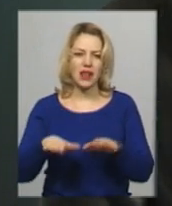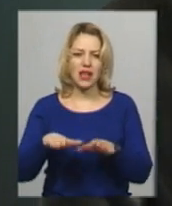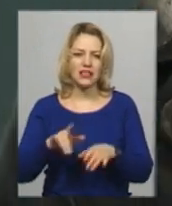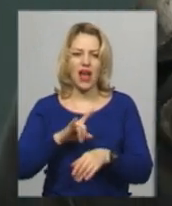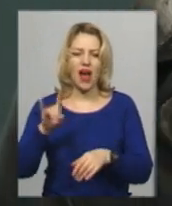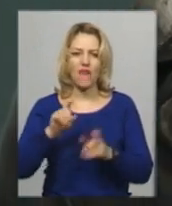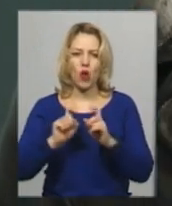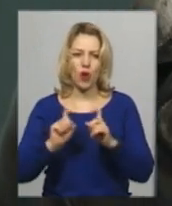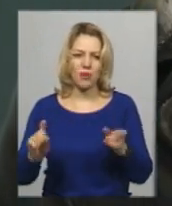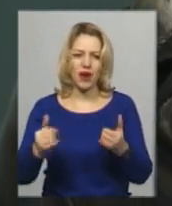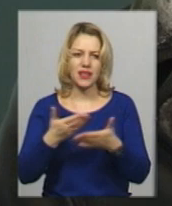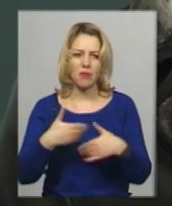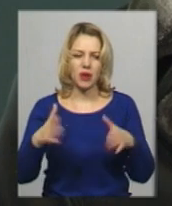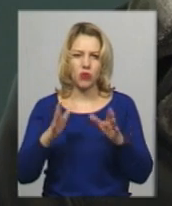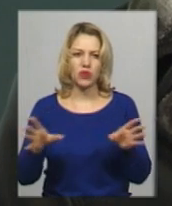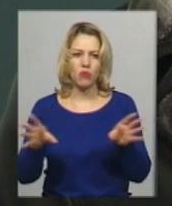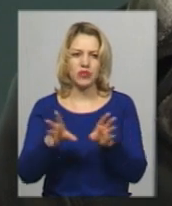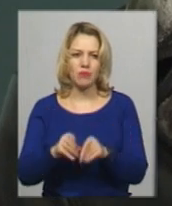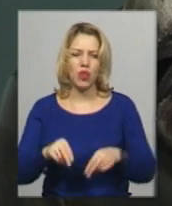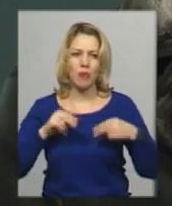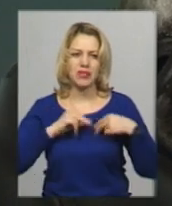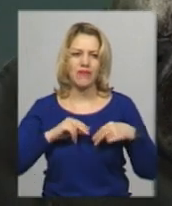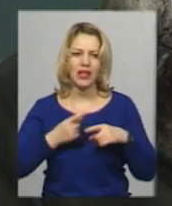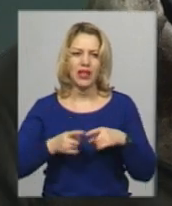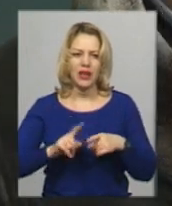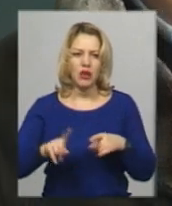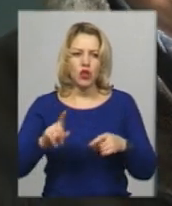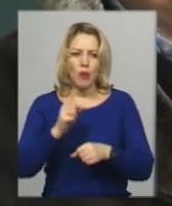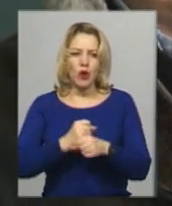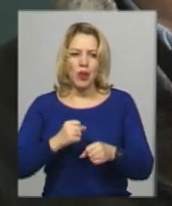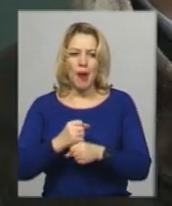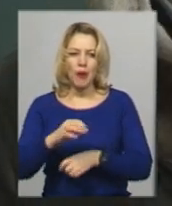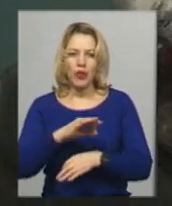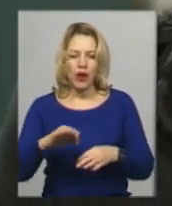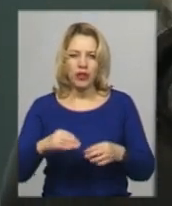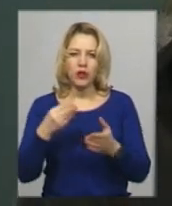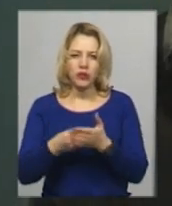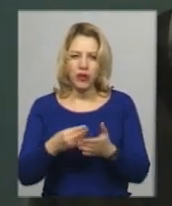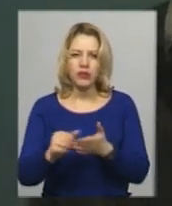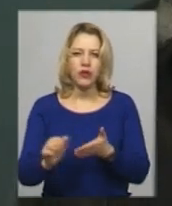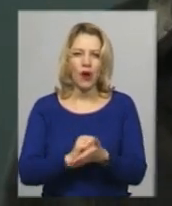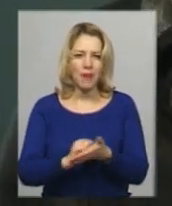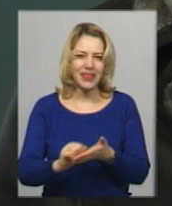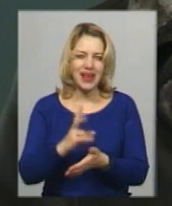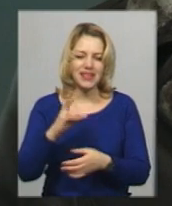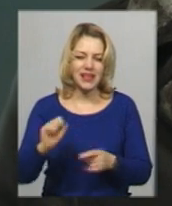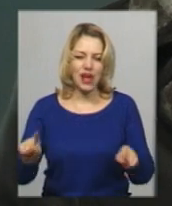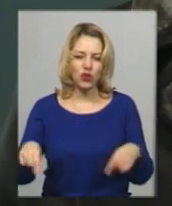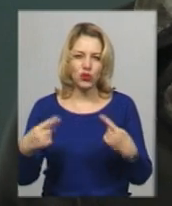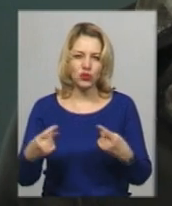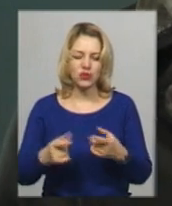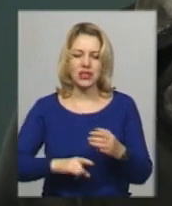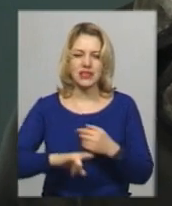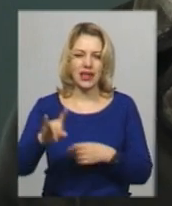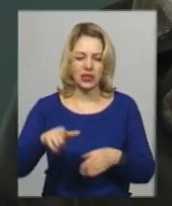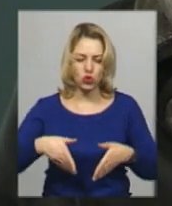Ми будемо спільно працювати над тим, щоб розробляти проєктно-кошторисну документацію на реконструкцію злітно